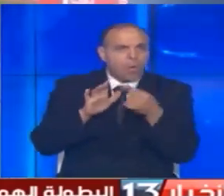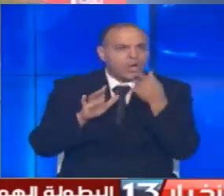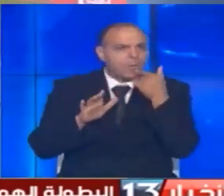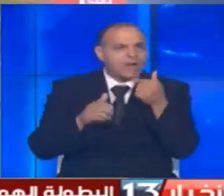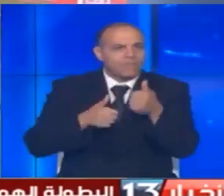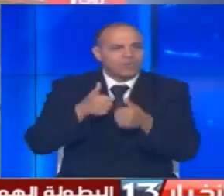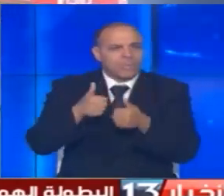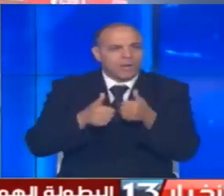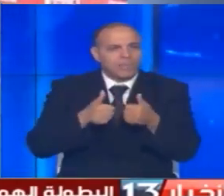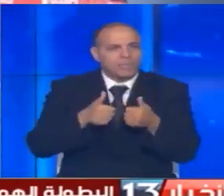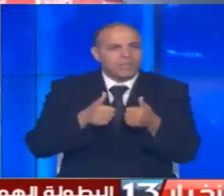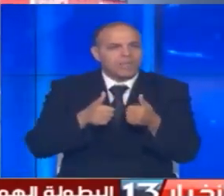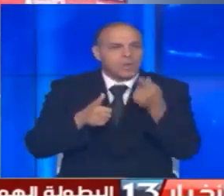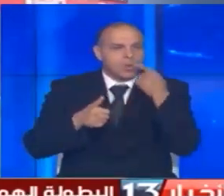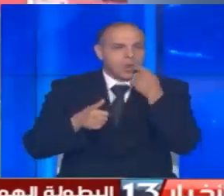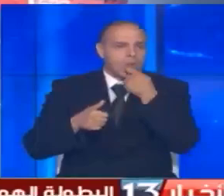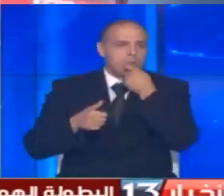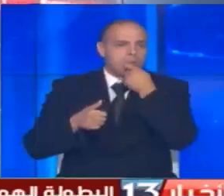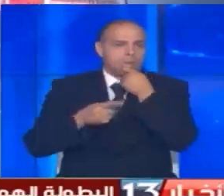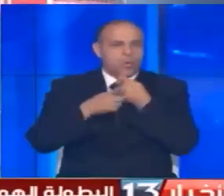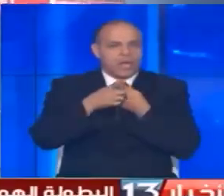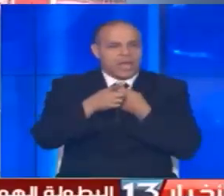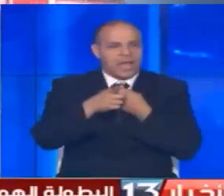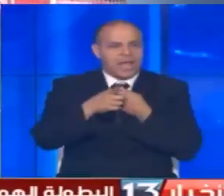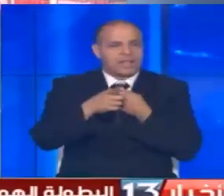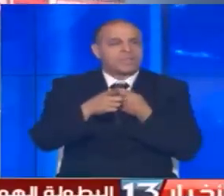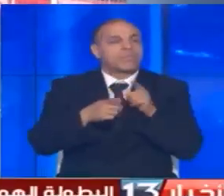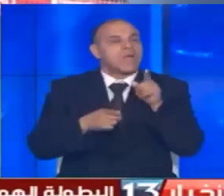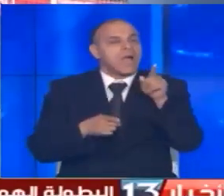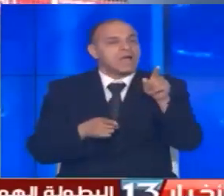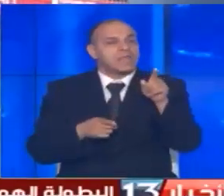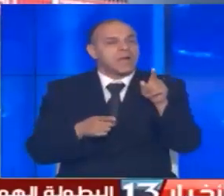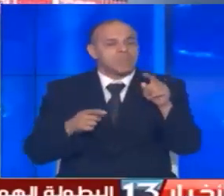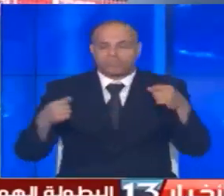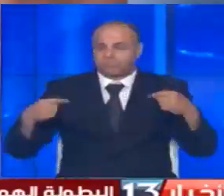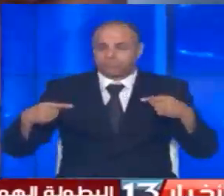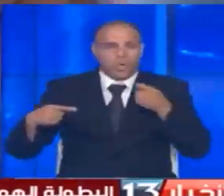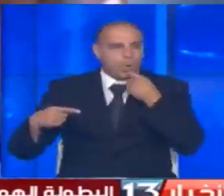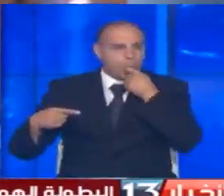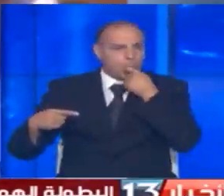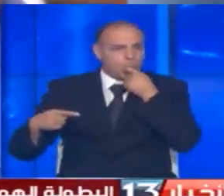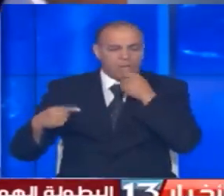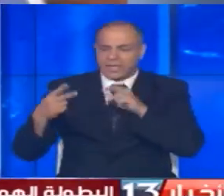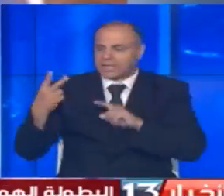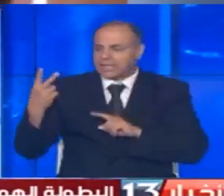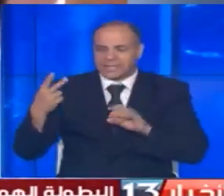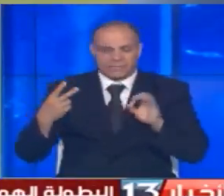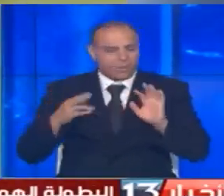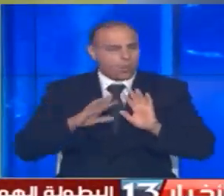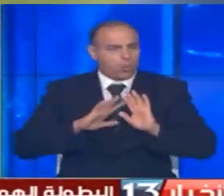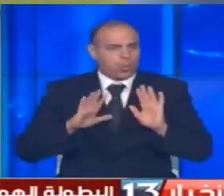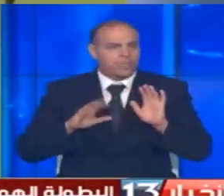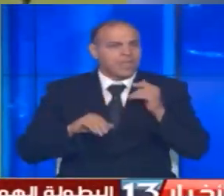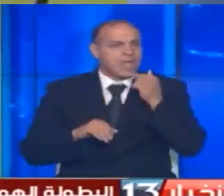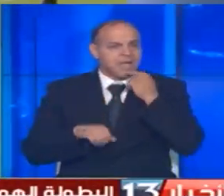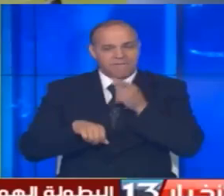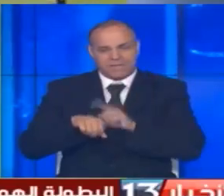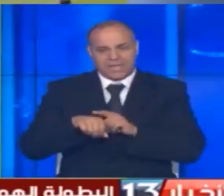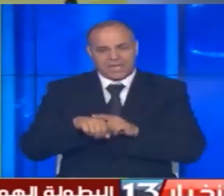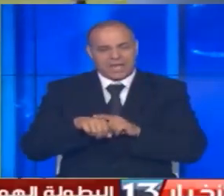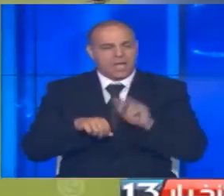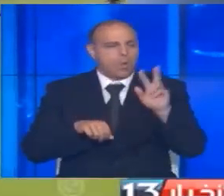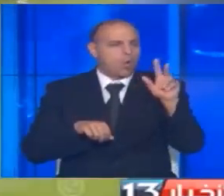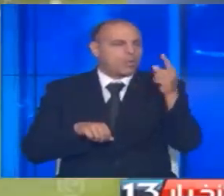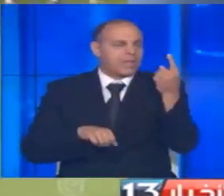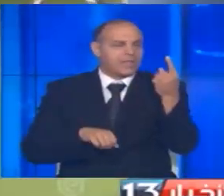المسابقة لما يجد الحاكم بانبويكل صعوبة تذكر في إدارة اللقاء الذي انتهى على ثنائية فابيان سيرينيس في دقيقة الحادي